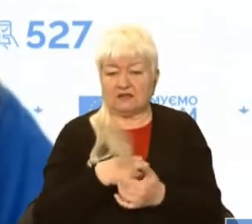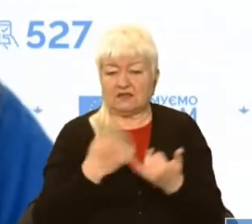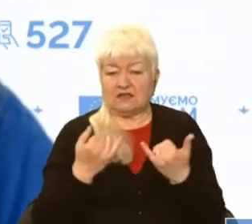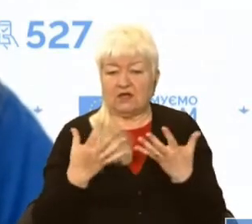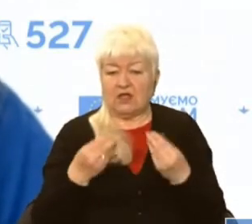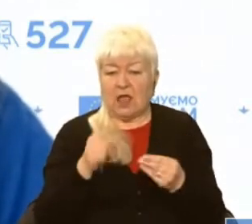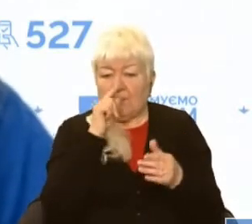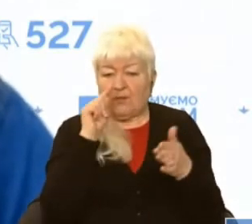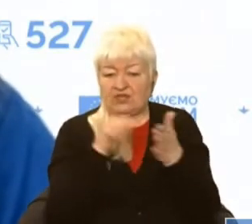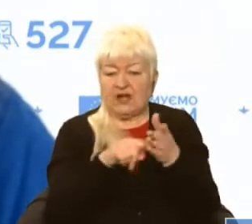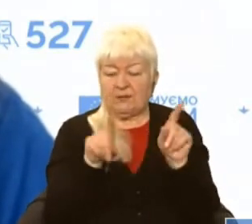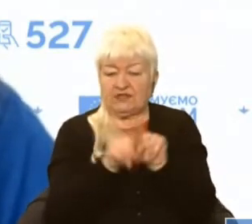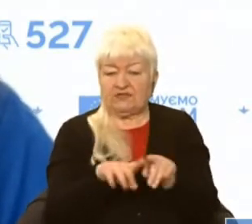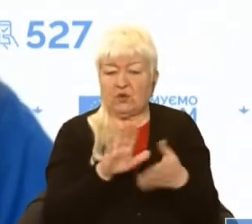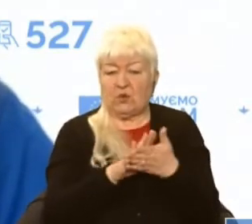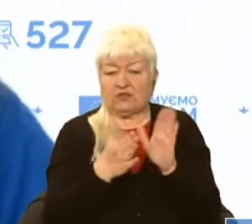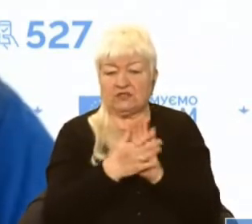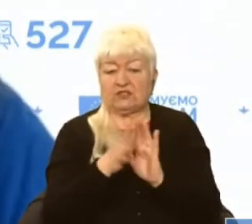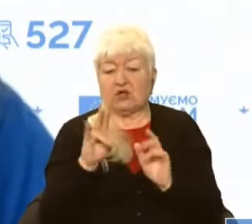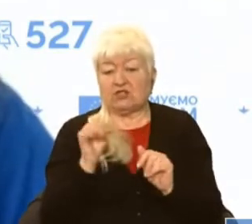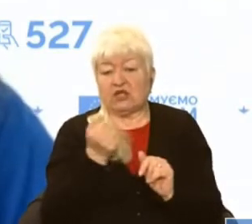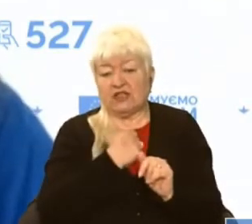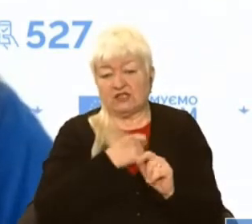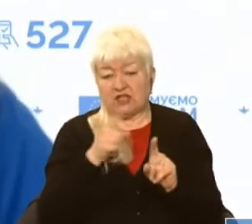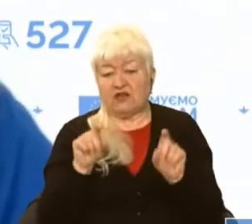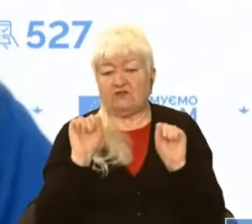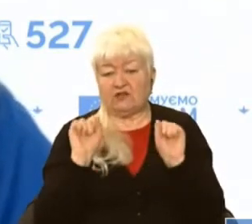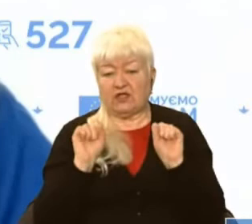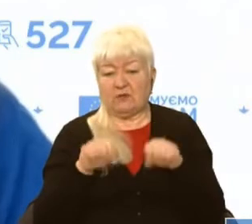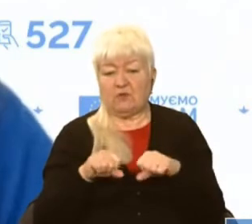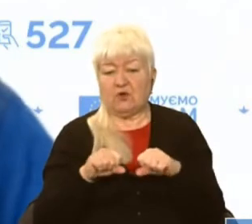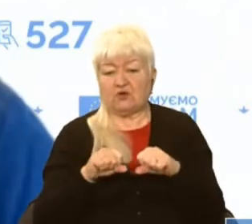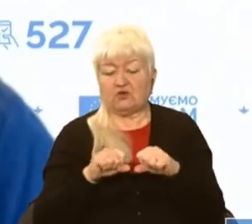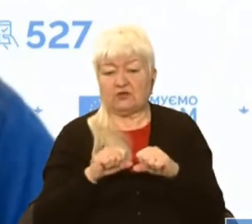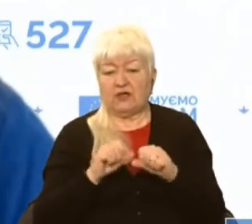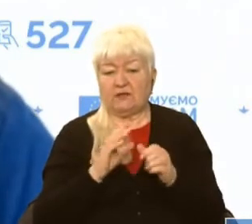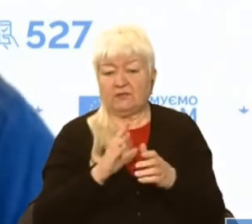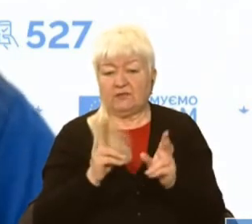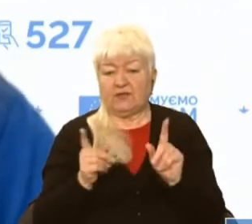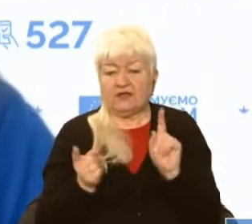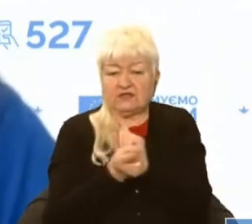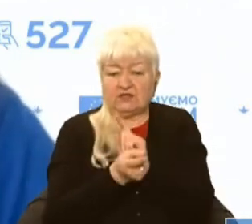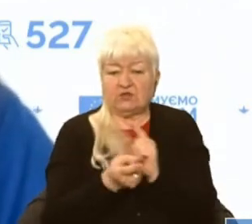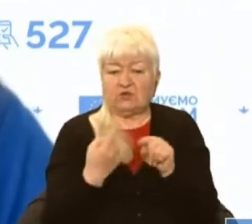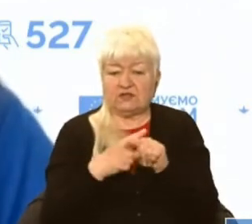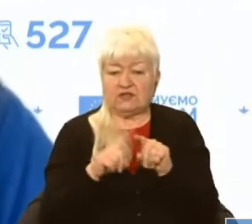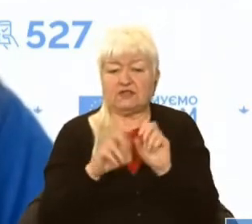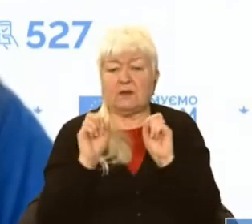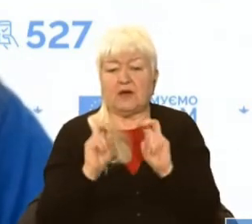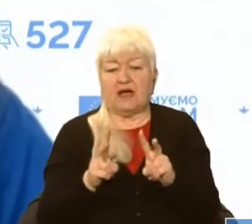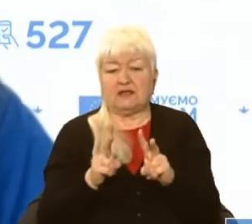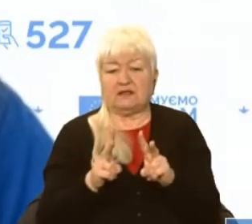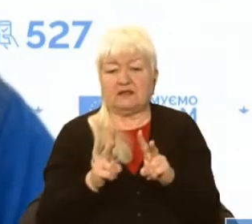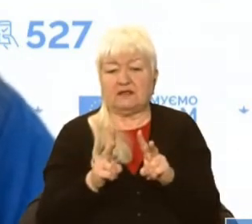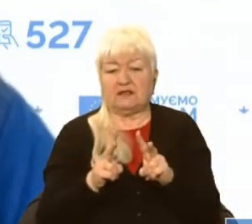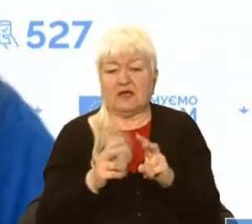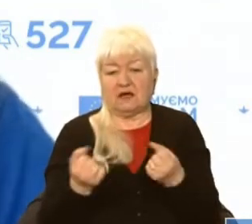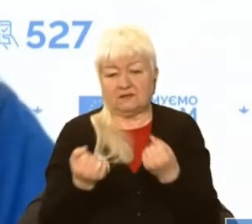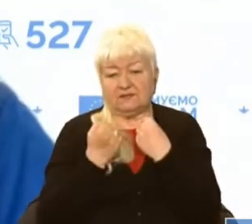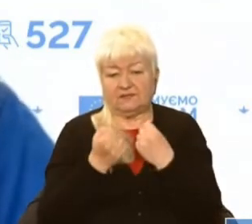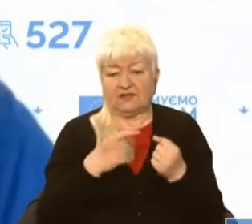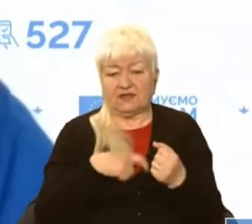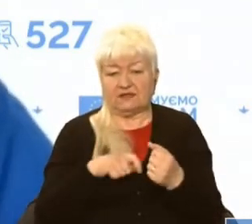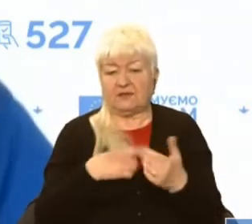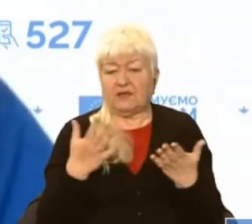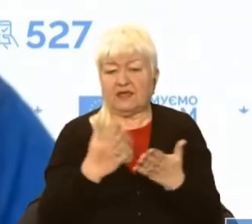потрапити в таку ситуацію, адже, на превеликий жаль, вони можуть з ним зіткнутися. І про те, як убезпечити себе, якими є